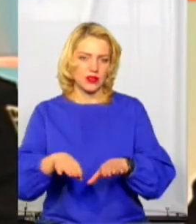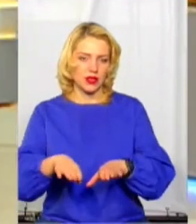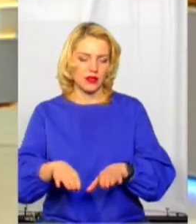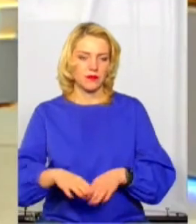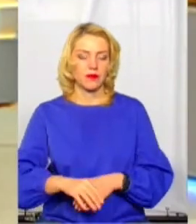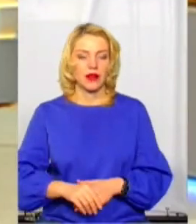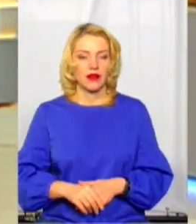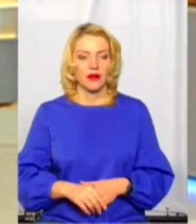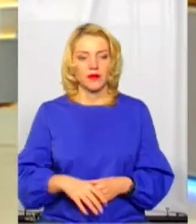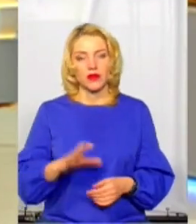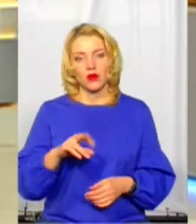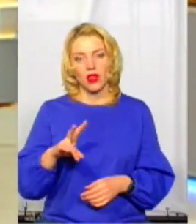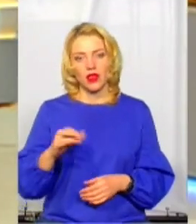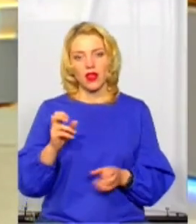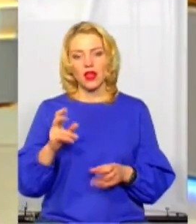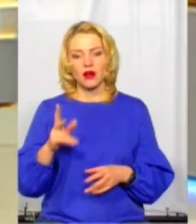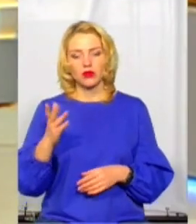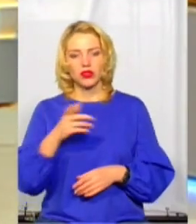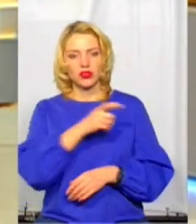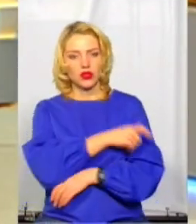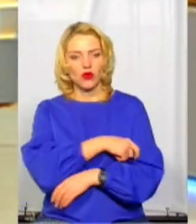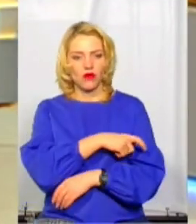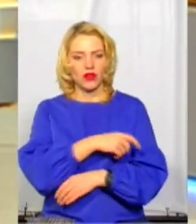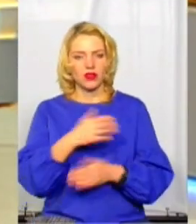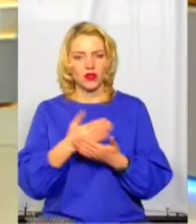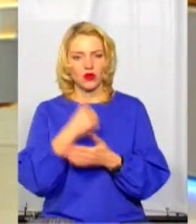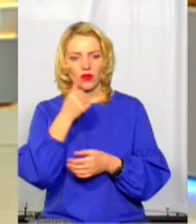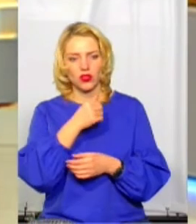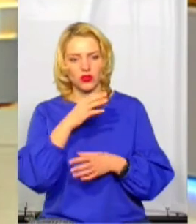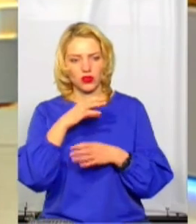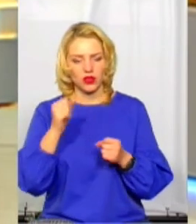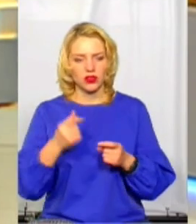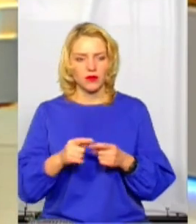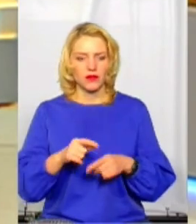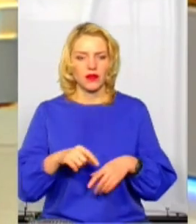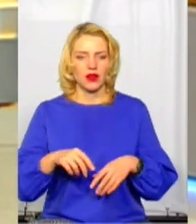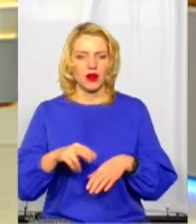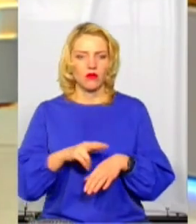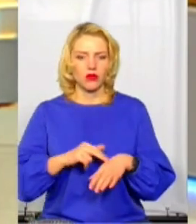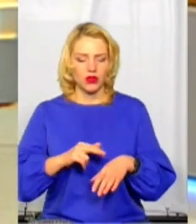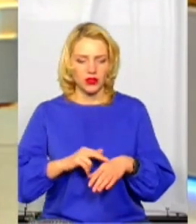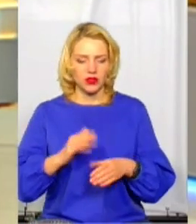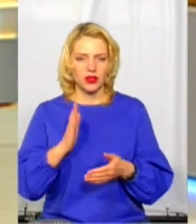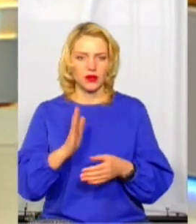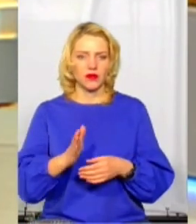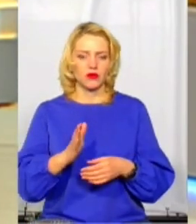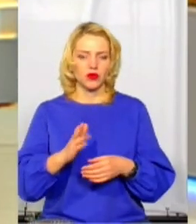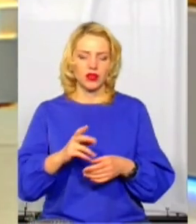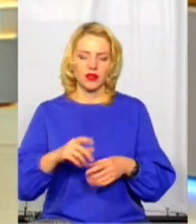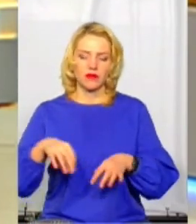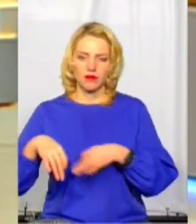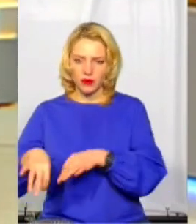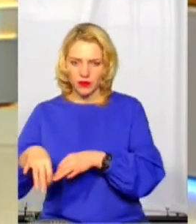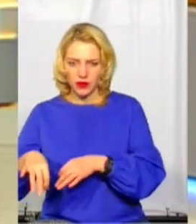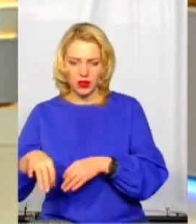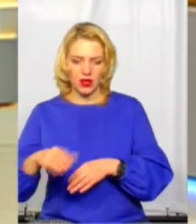Пані Альоно, а ваша служба як буде чергувати новорічну ніч? Взагалі, чергувати моєю управління патрульної поліції і міський відділ поліції. У нас так само посилений